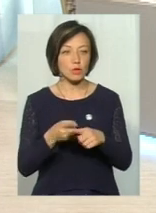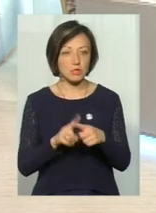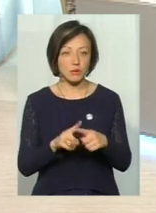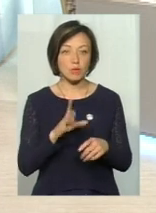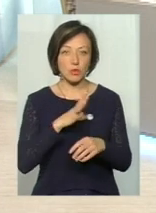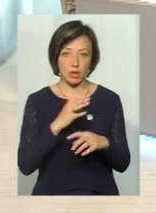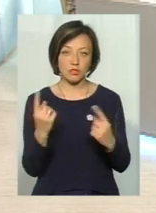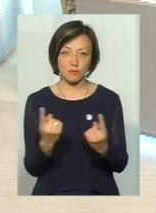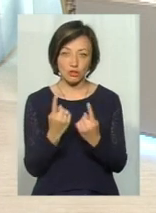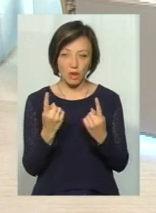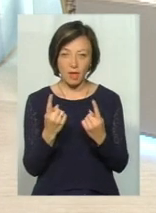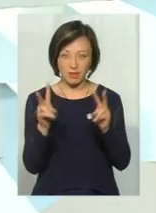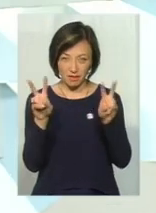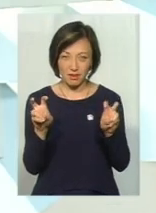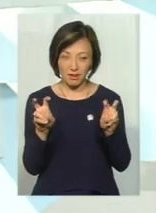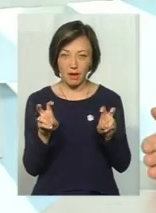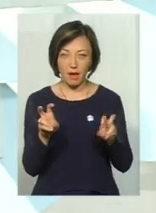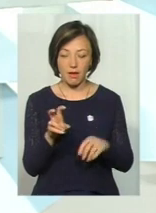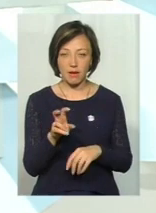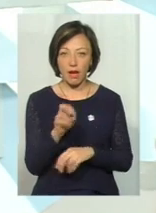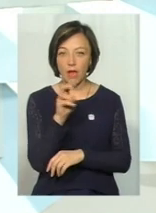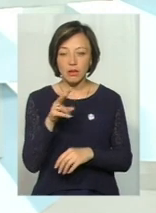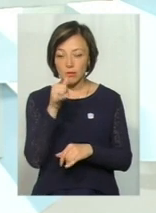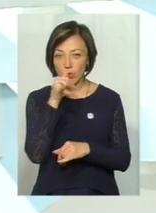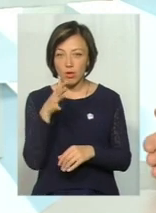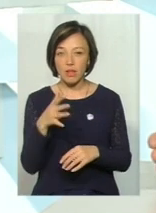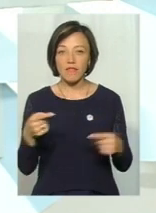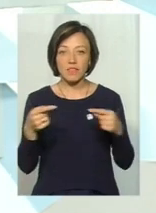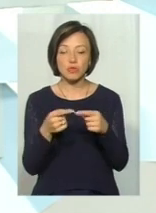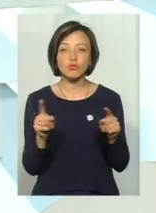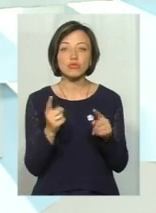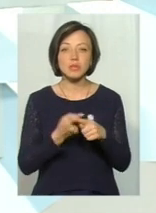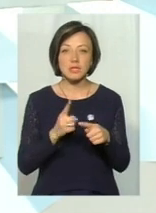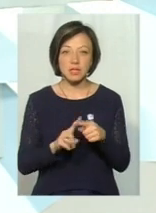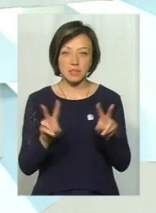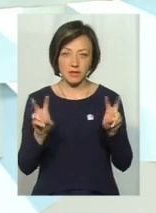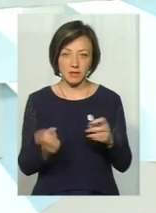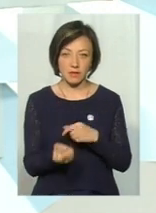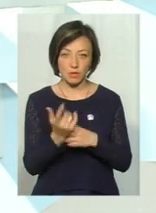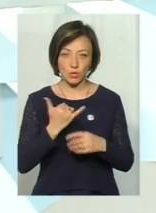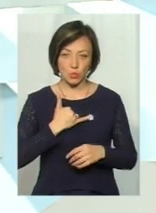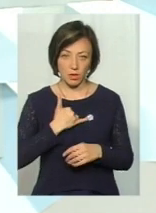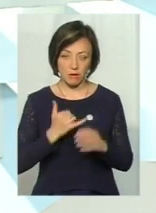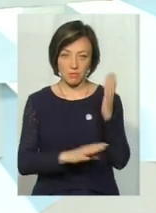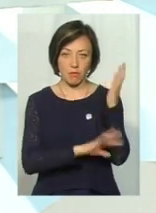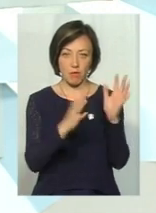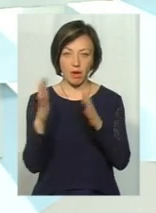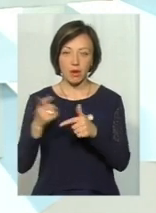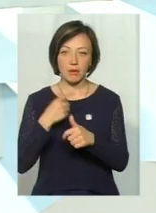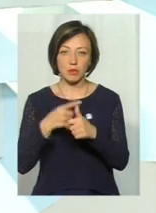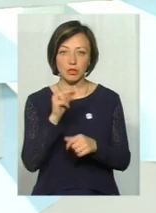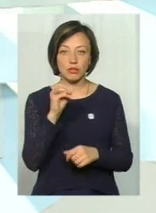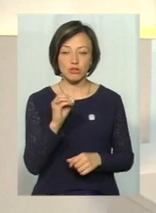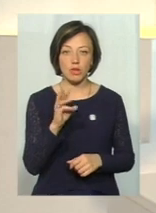гадюка звичайна. І не могли визначити, що це за вид з'явився в нас парку імені